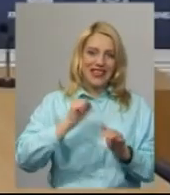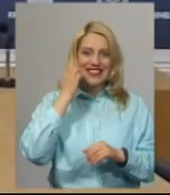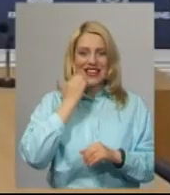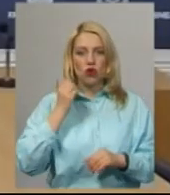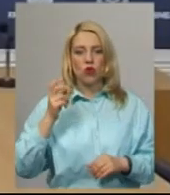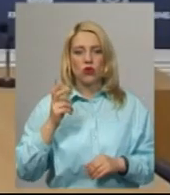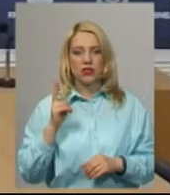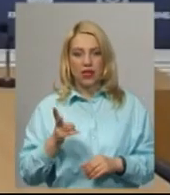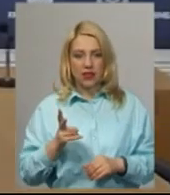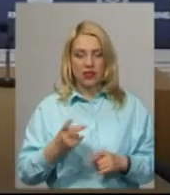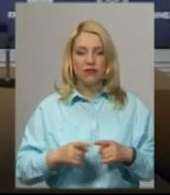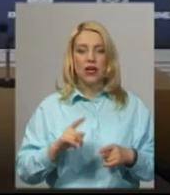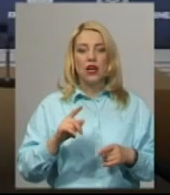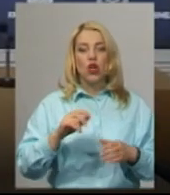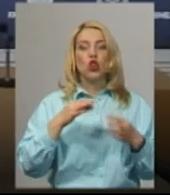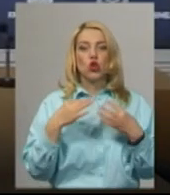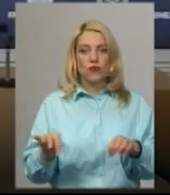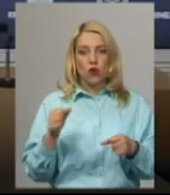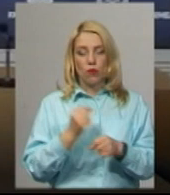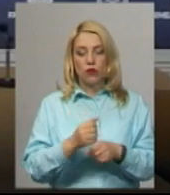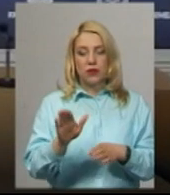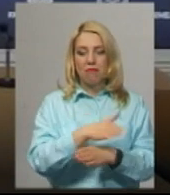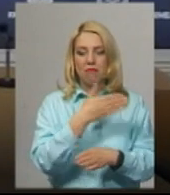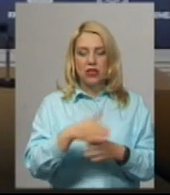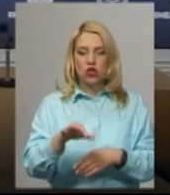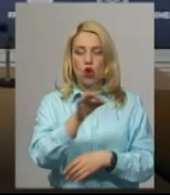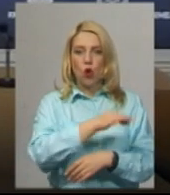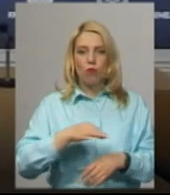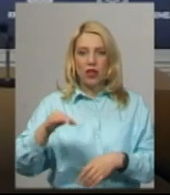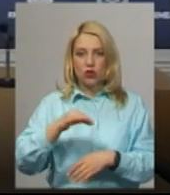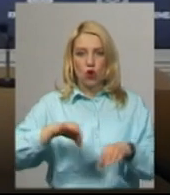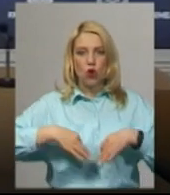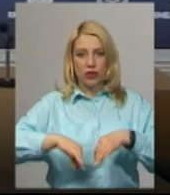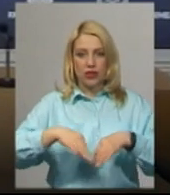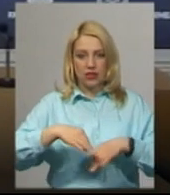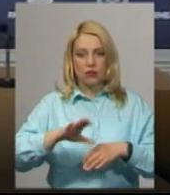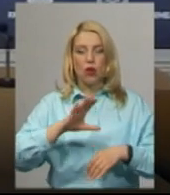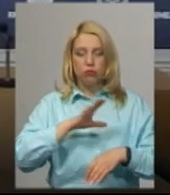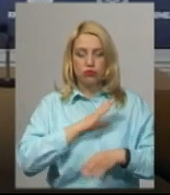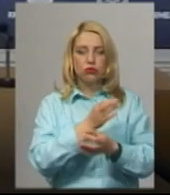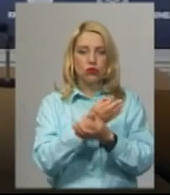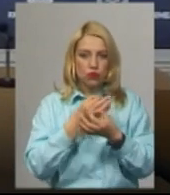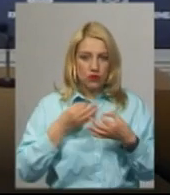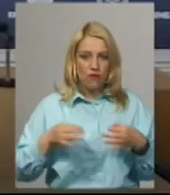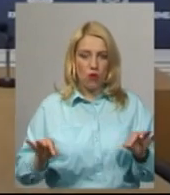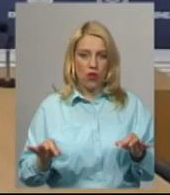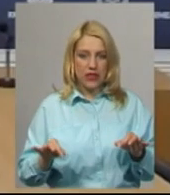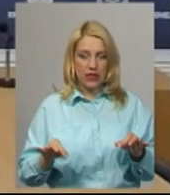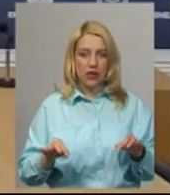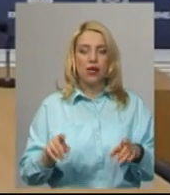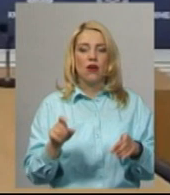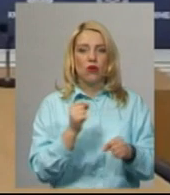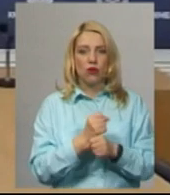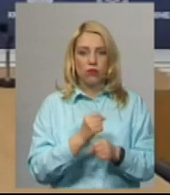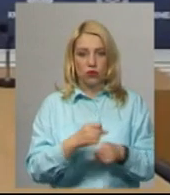дозволено роботу міжобласного транспортного сполучення, було дозволено роботу